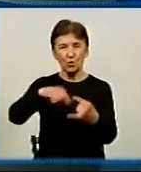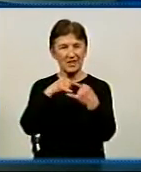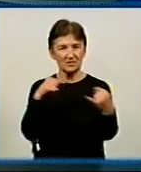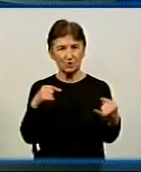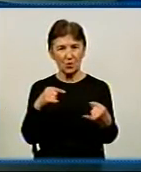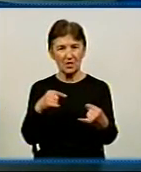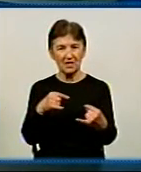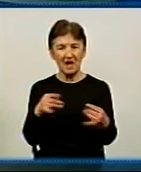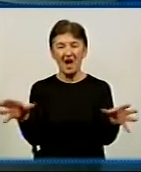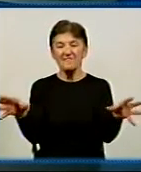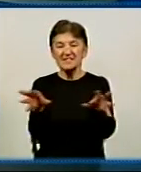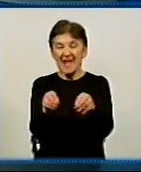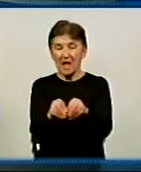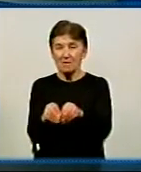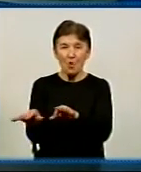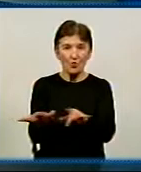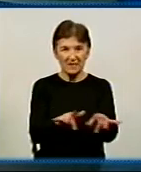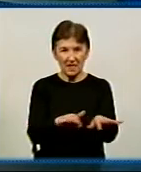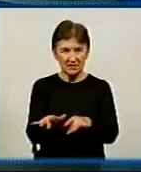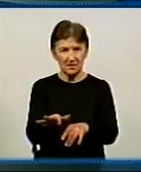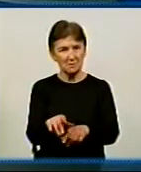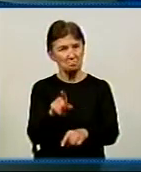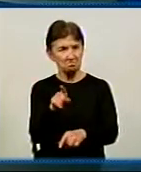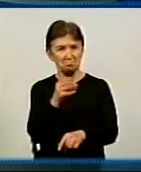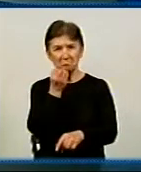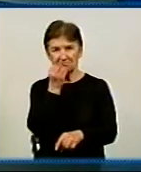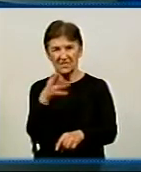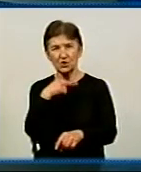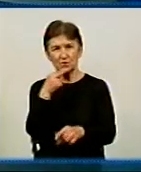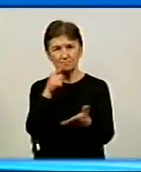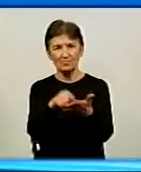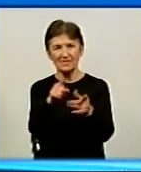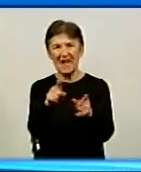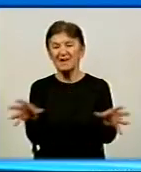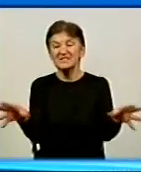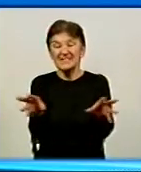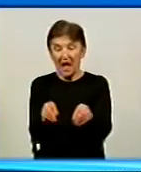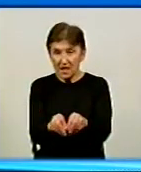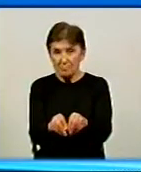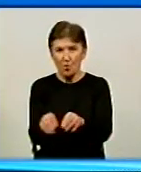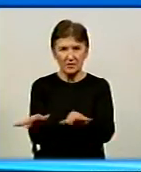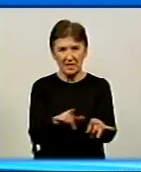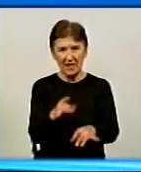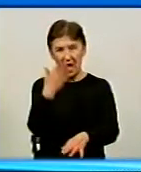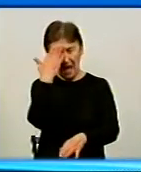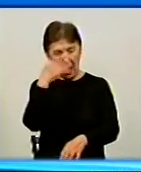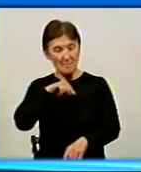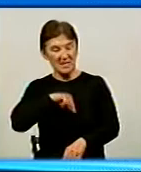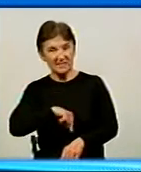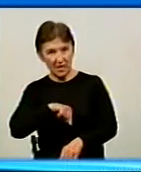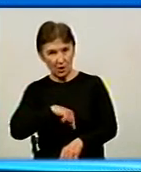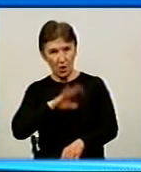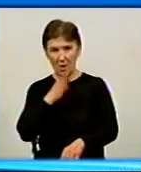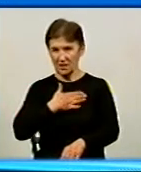священнослужителів, капеланів, і на роботі в Це класне питання, класне зуваження. Взаємодія між капеланом і психологом. Наш